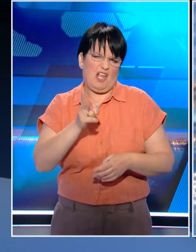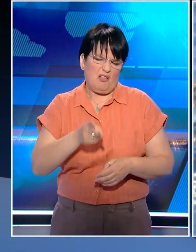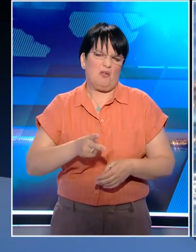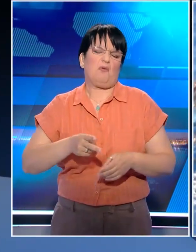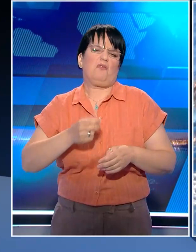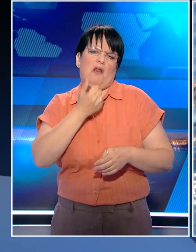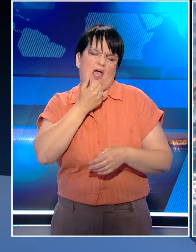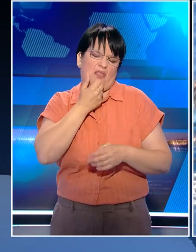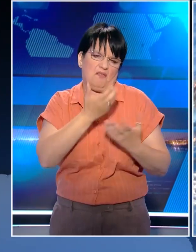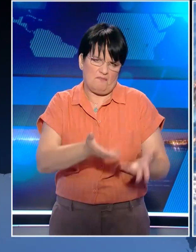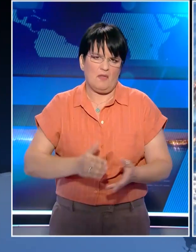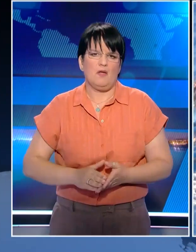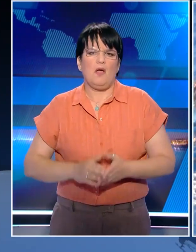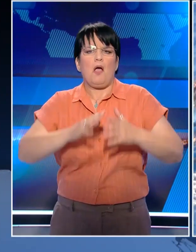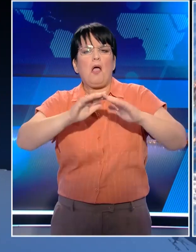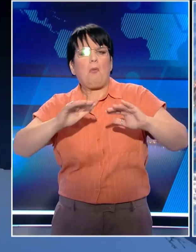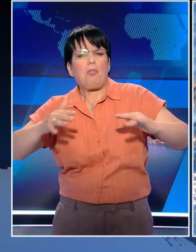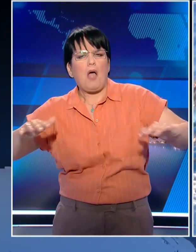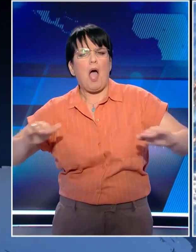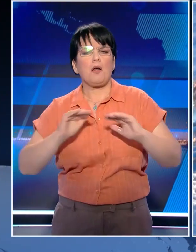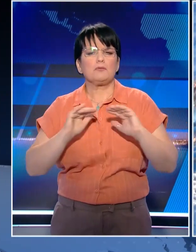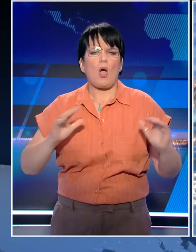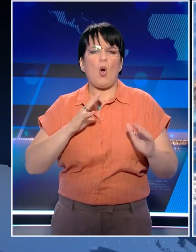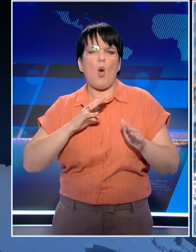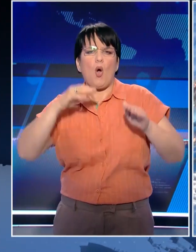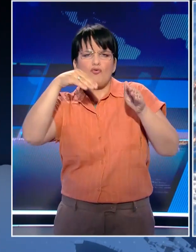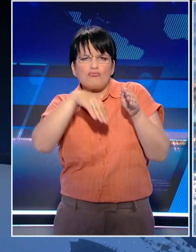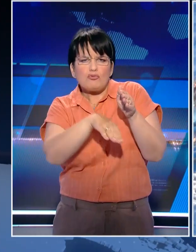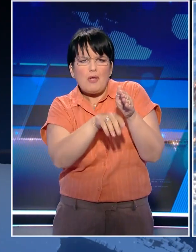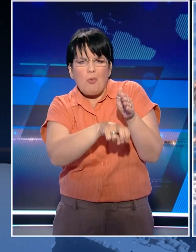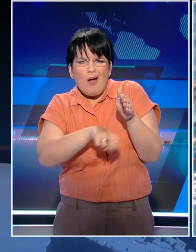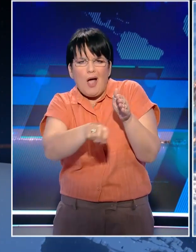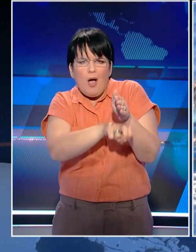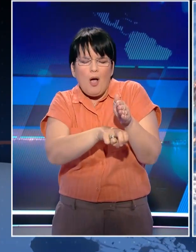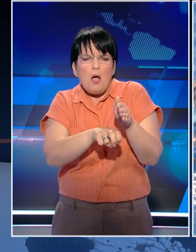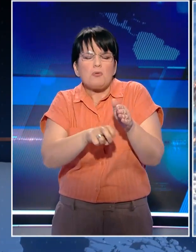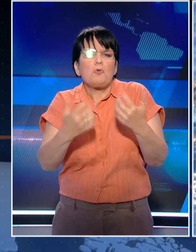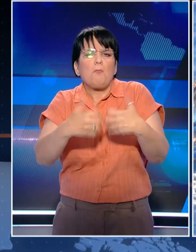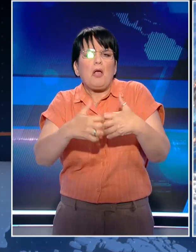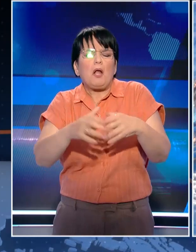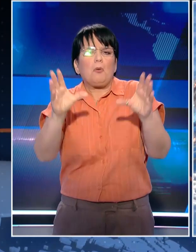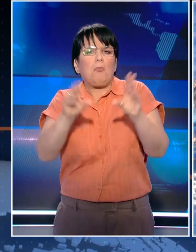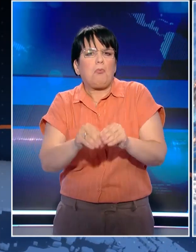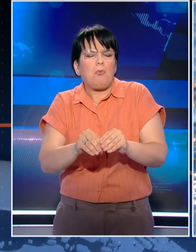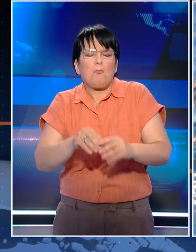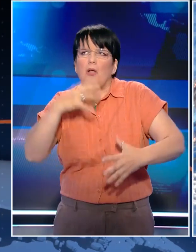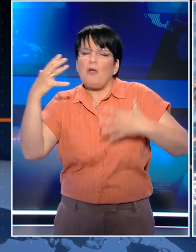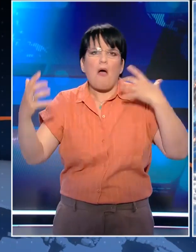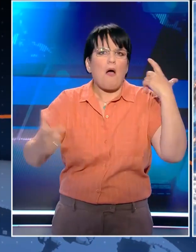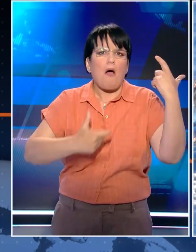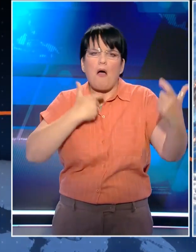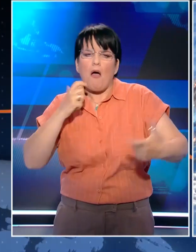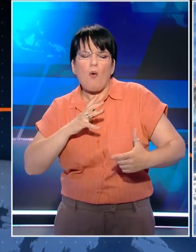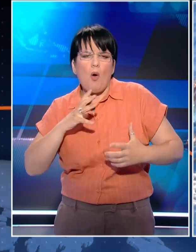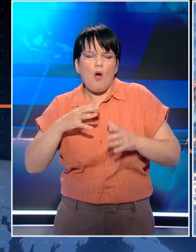Κινούμασταν κανονικά. Τα νερά ήταν ήρεμα. Υπήρχε κόσμο στο αμπάρι. Ξαφνικά ακούσαμε τη μηχανή του πλοίου να σταματάει. Επικράτησε πανικός.